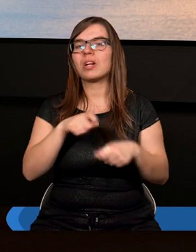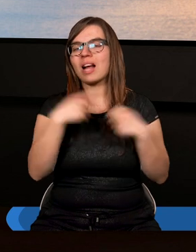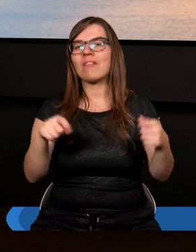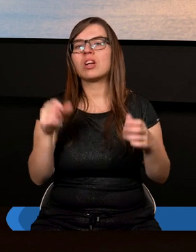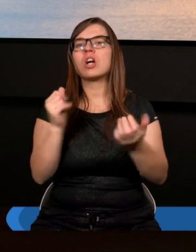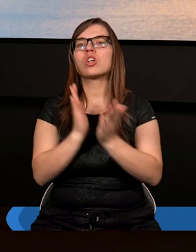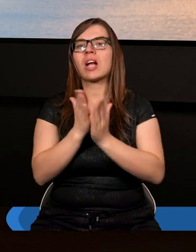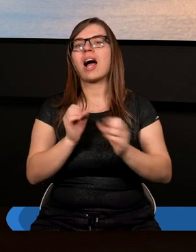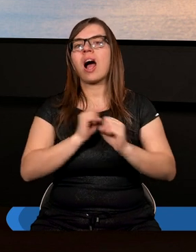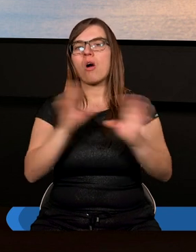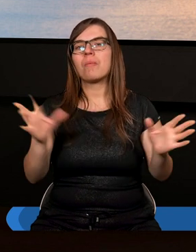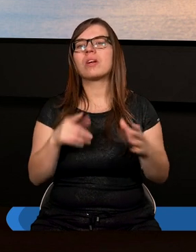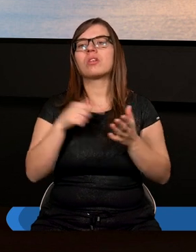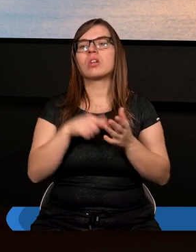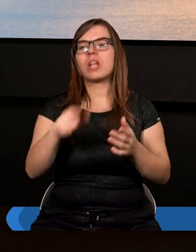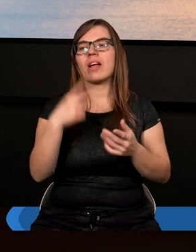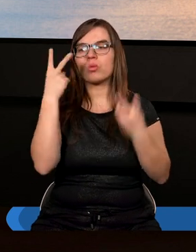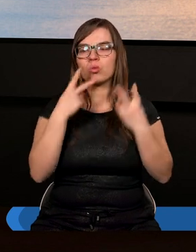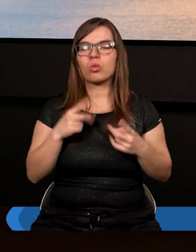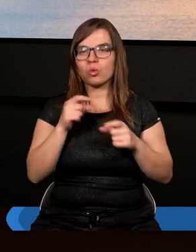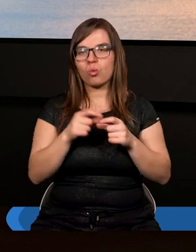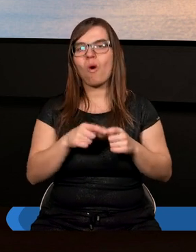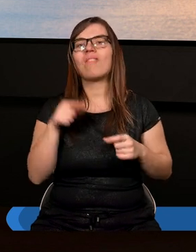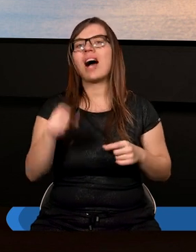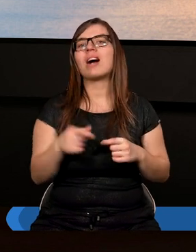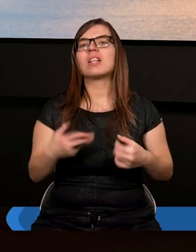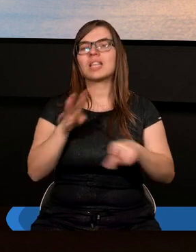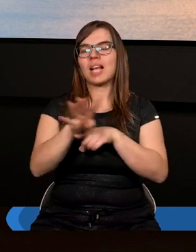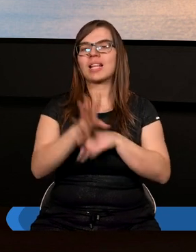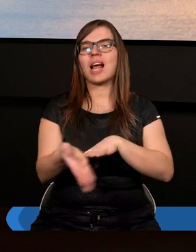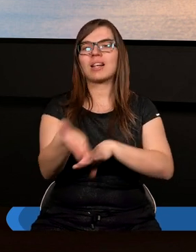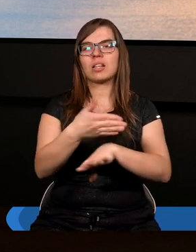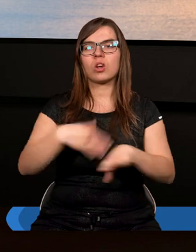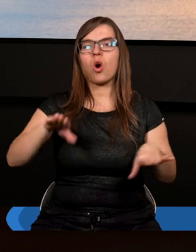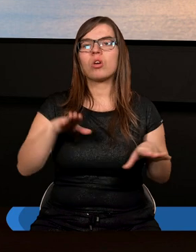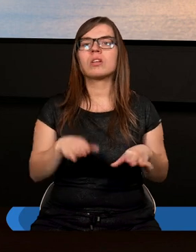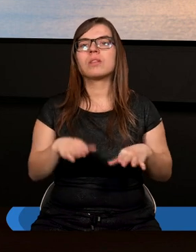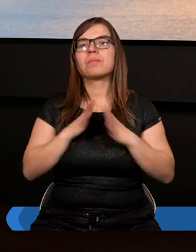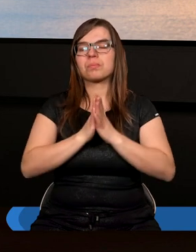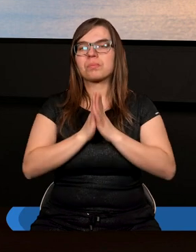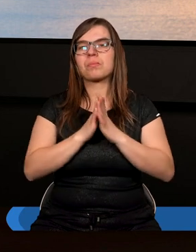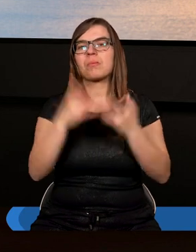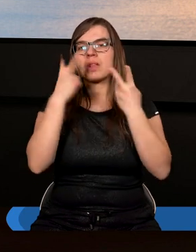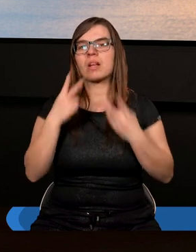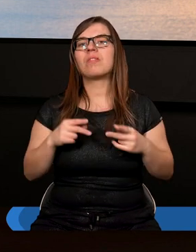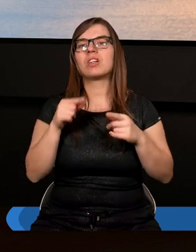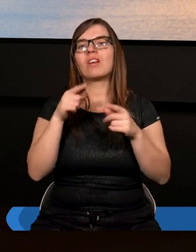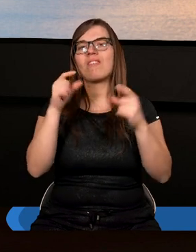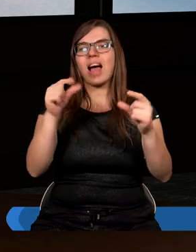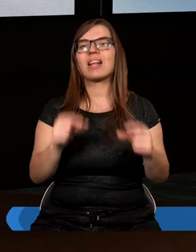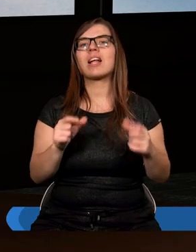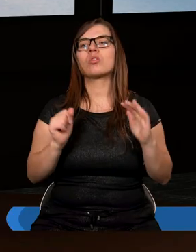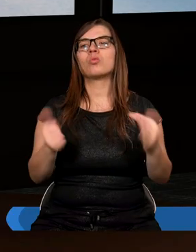Objawienia, otwórzmy te słowa, czternasty rozdział, proszę, abyśmy przeczytali werset szósty.